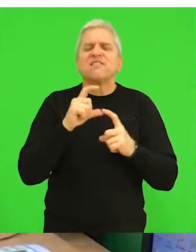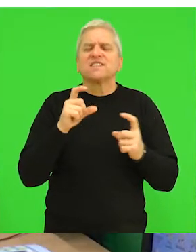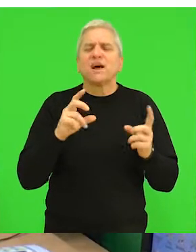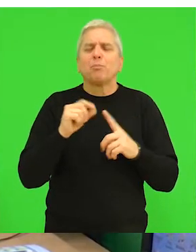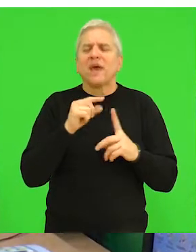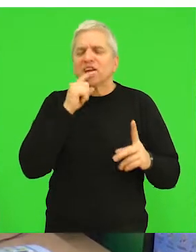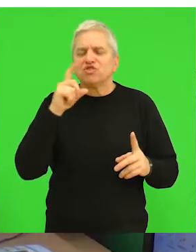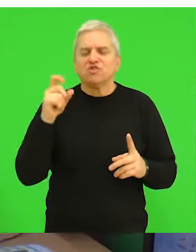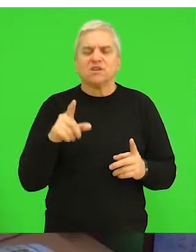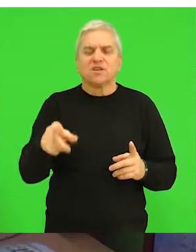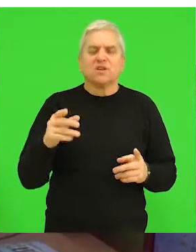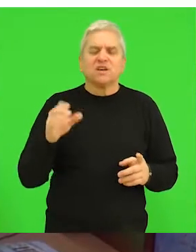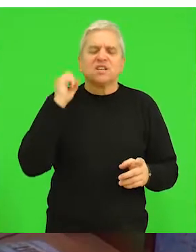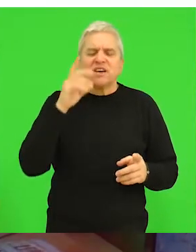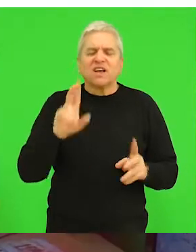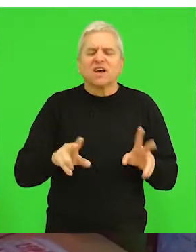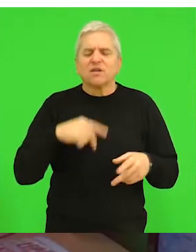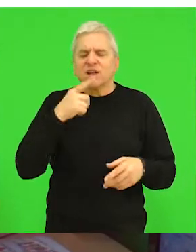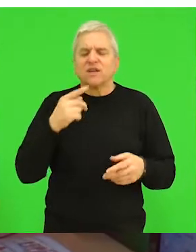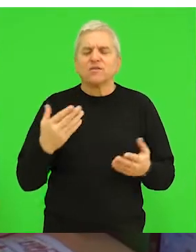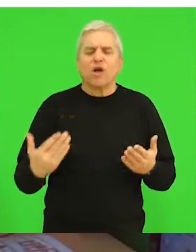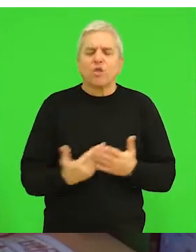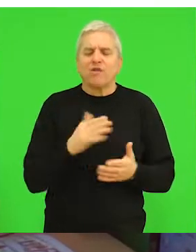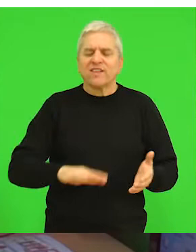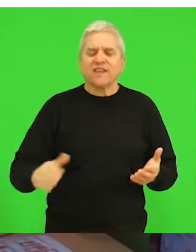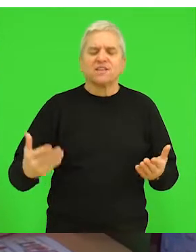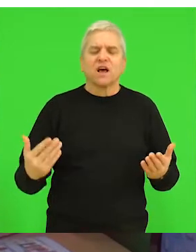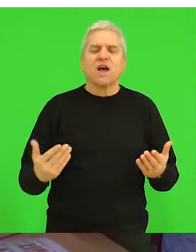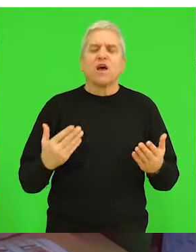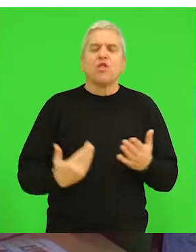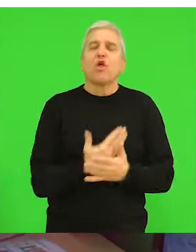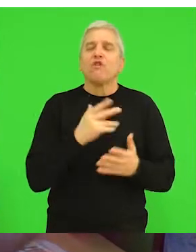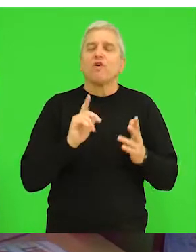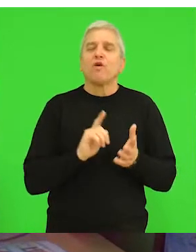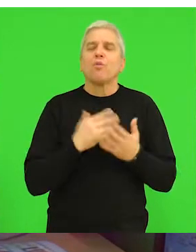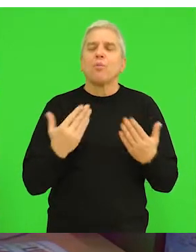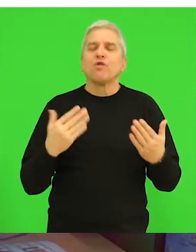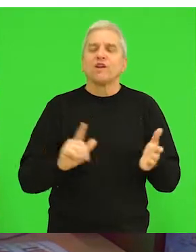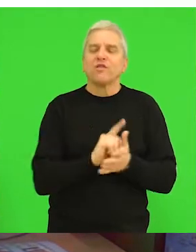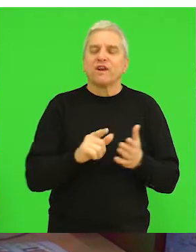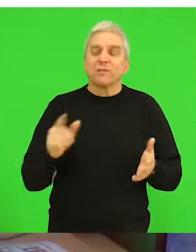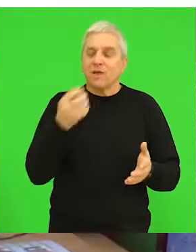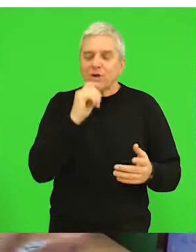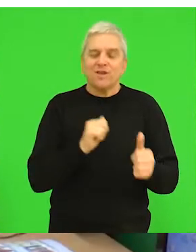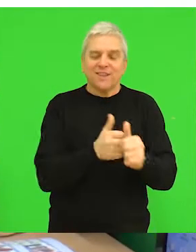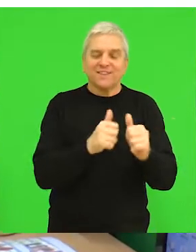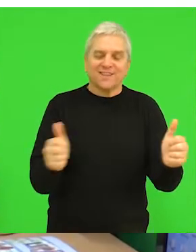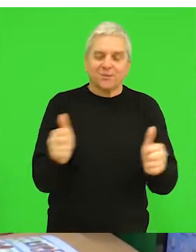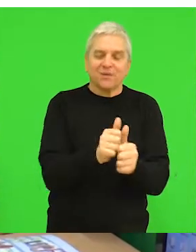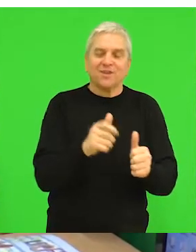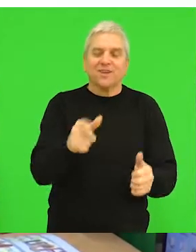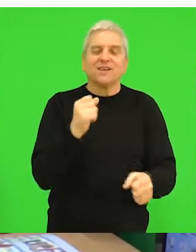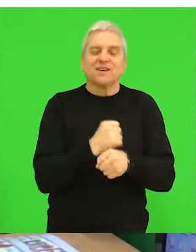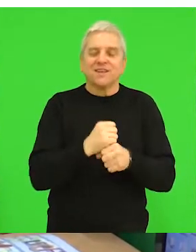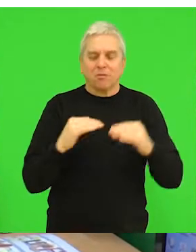Pošto u nekim stvarima su deca, što bi rekli, moderna ovih remena, oni su malo ispred nas, pa da ih stignemo i tu